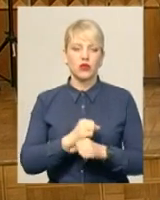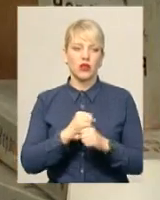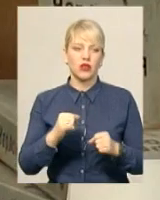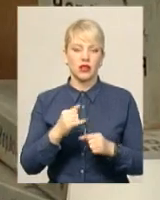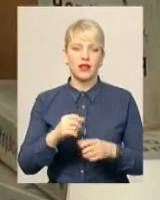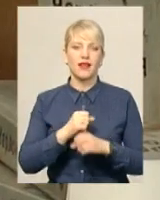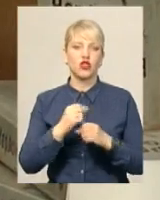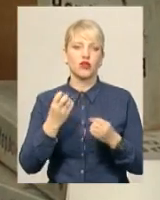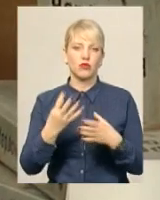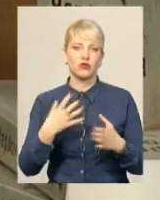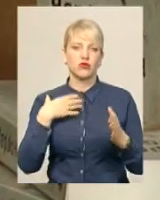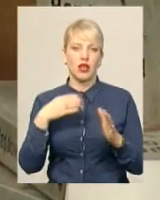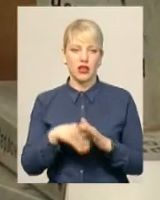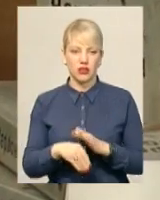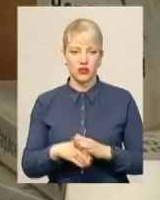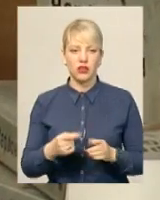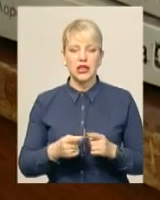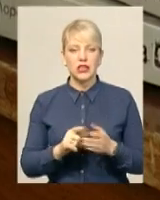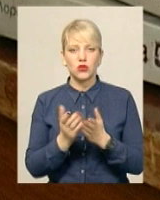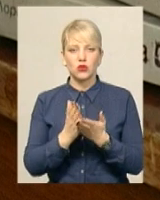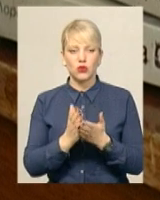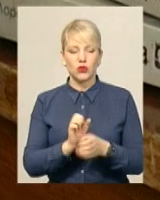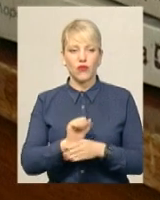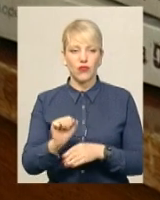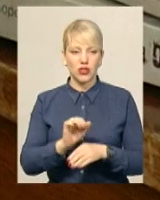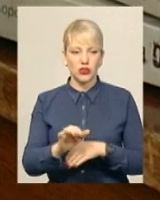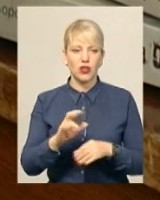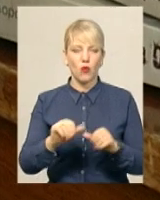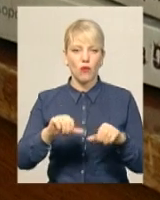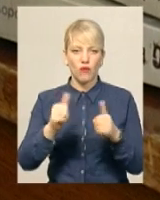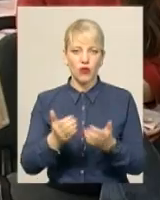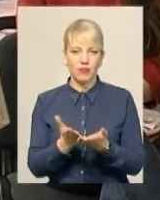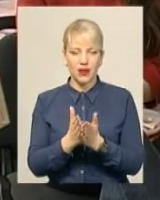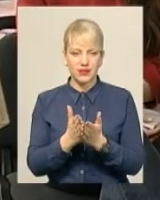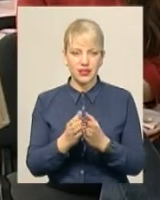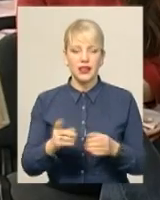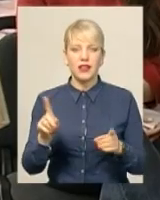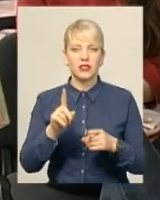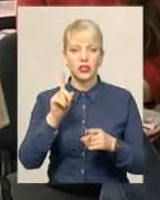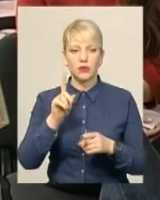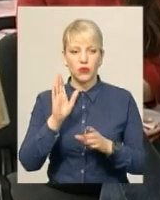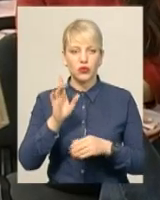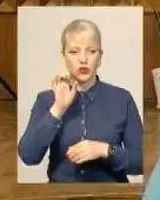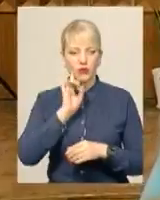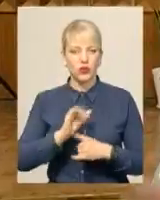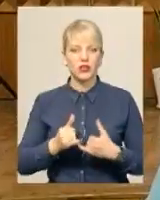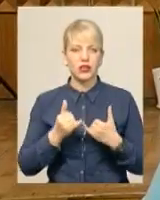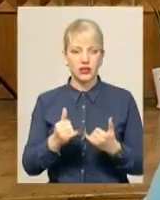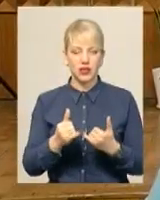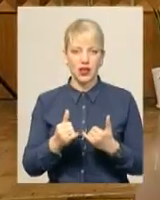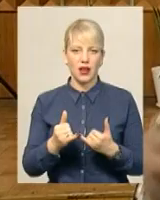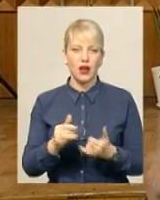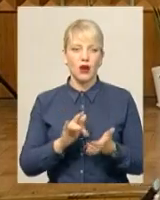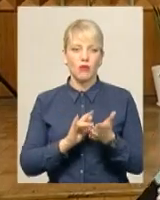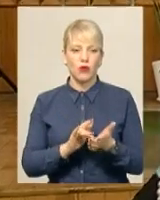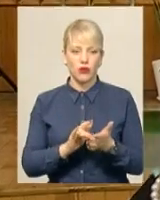загинути. Початку Святої Маргарити видали у форматі покет-бук, що, на думку авторки, зробить її комфортною для подорожей. Марко Швет